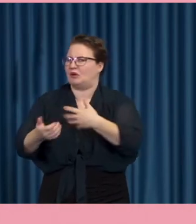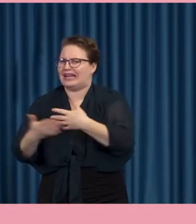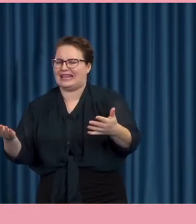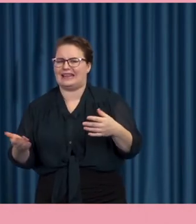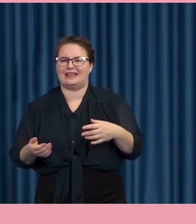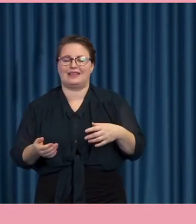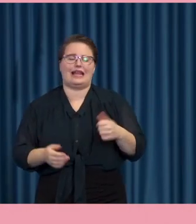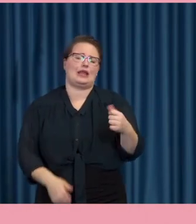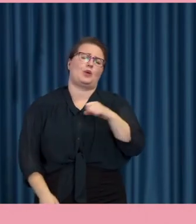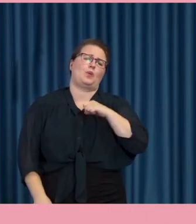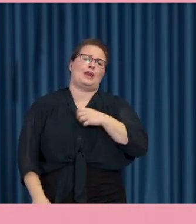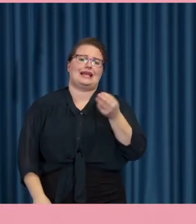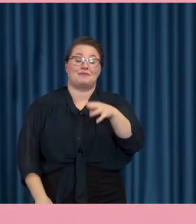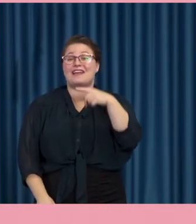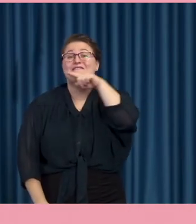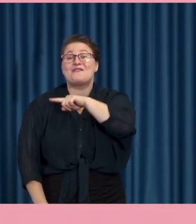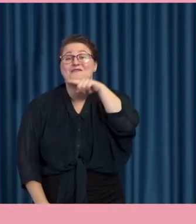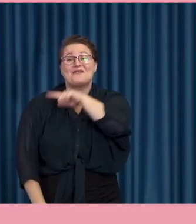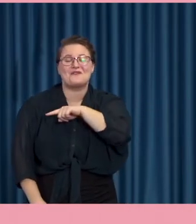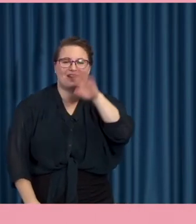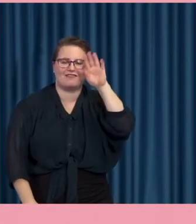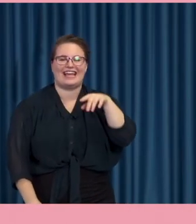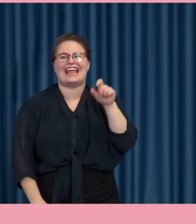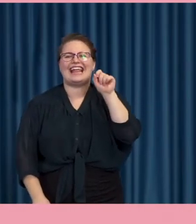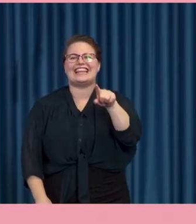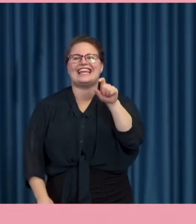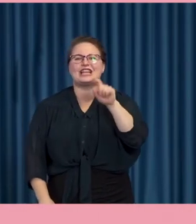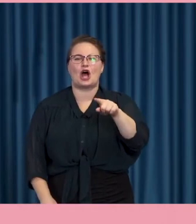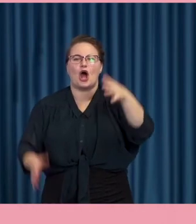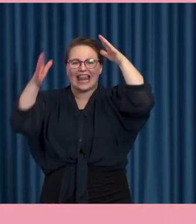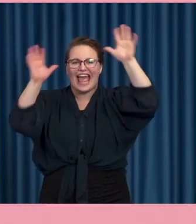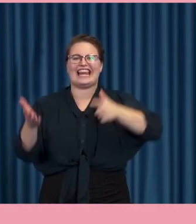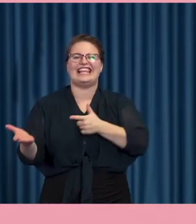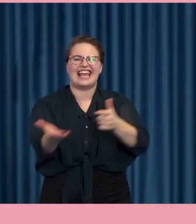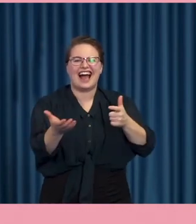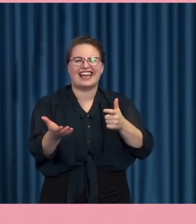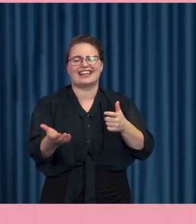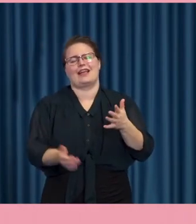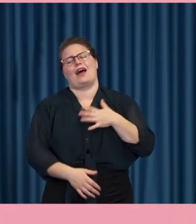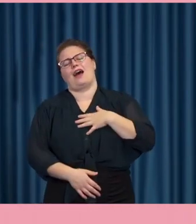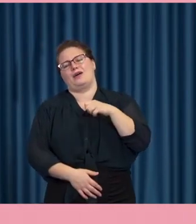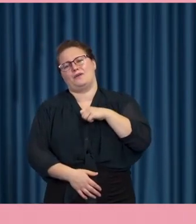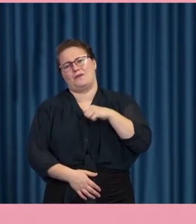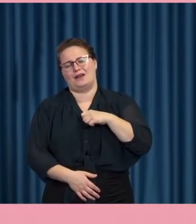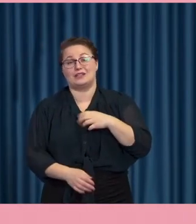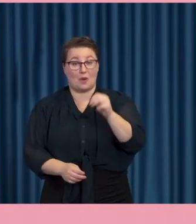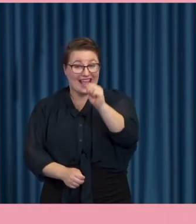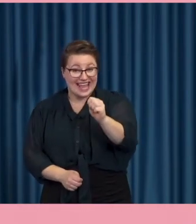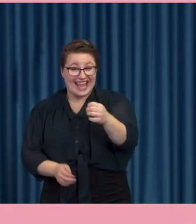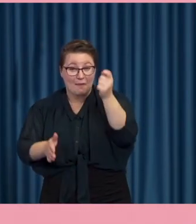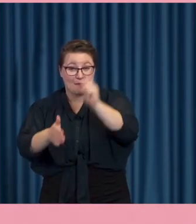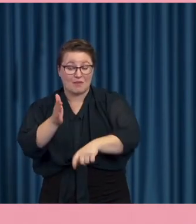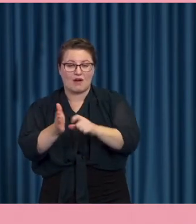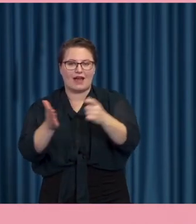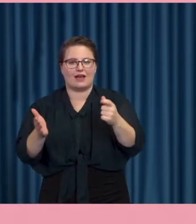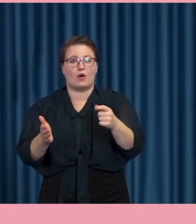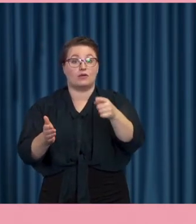Roliga exempel förra året så var det en digital älgjakt till exempel. Så att de här E-medborgareveckorna man